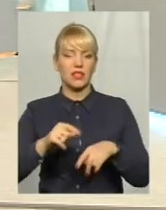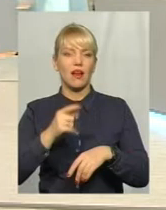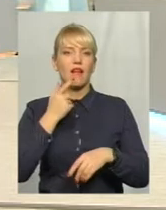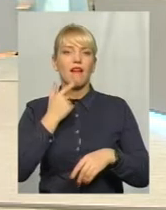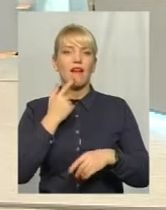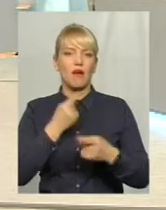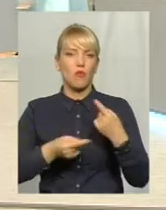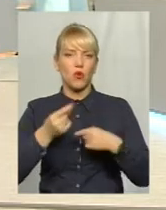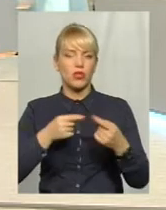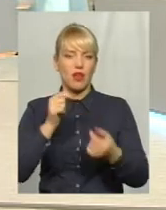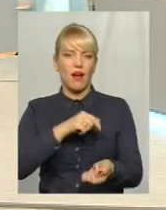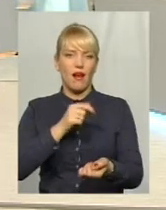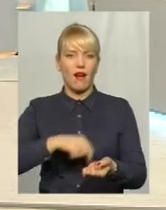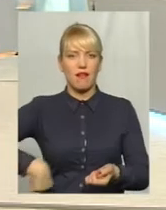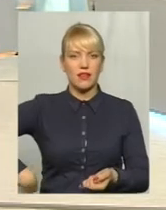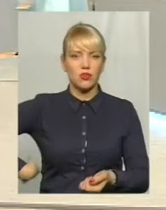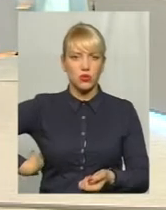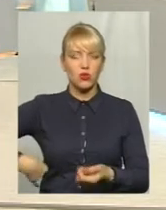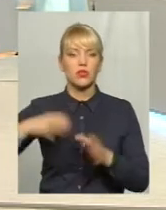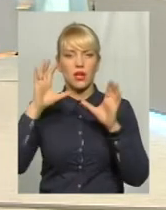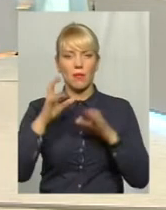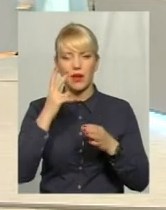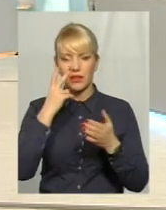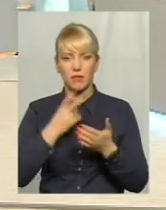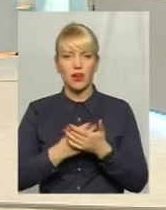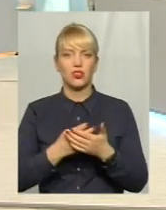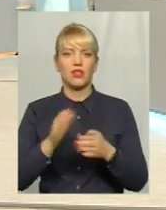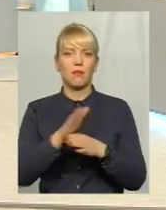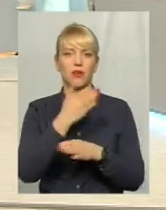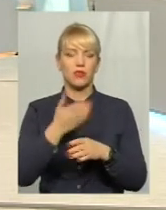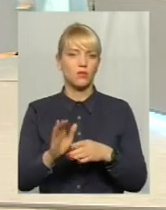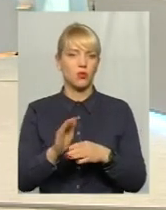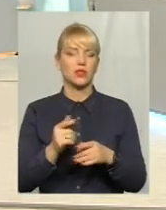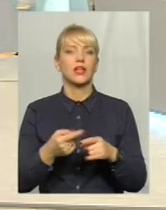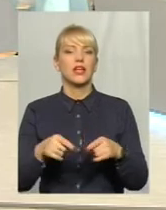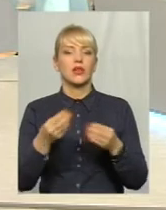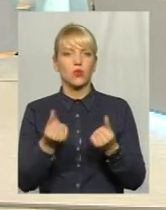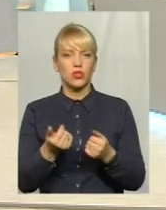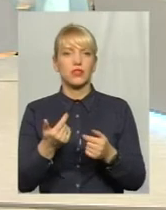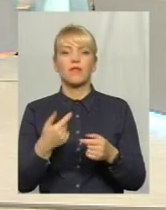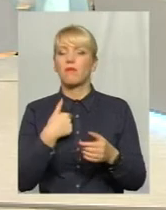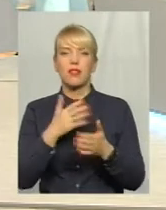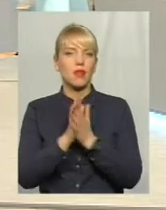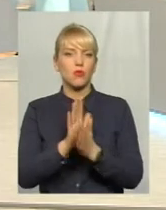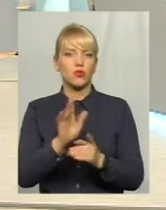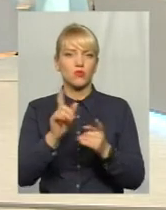Законодавством передбачено такий перерозподіл, тобто ми не просимо чогось надзвичайного, є постанова номер 11 Кабінету Міністрів